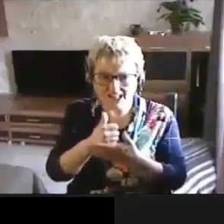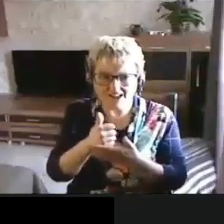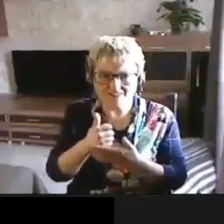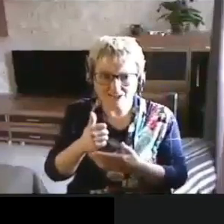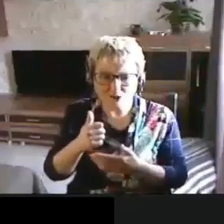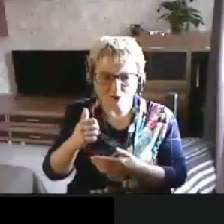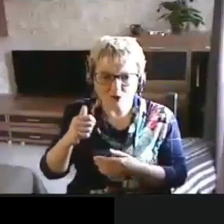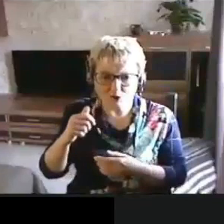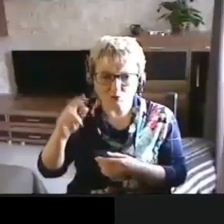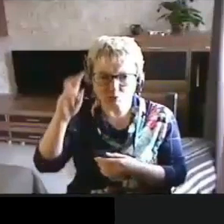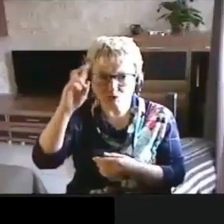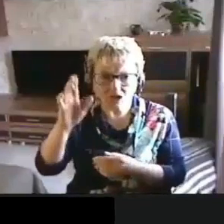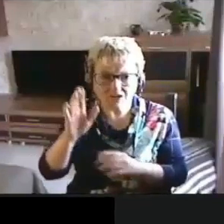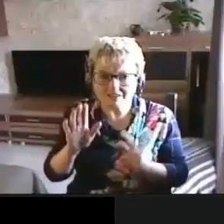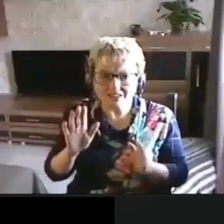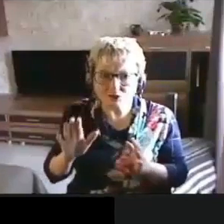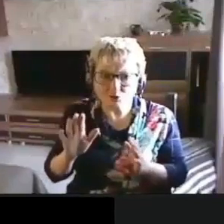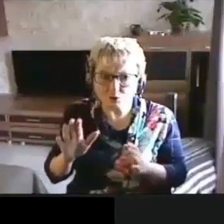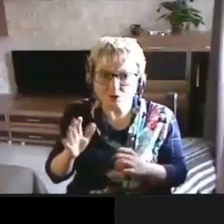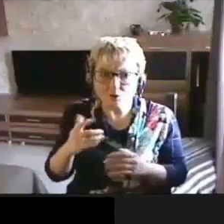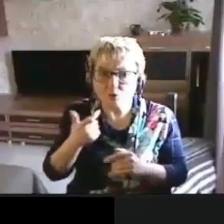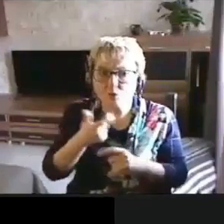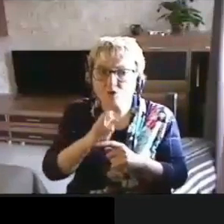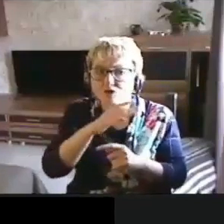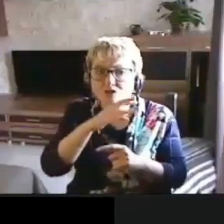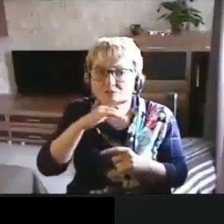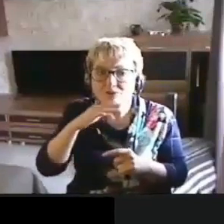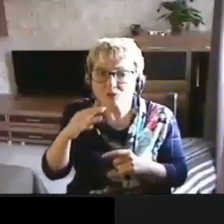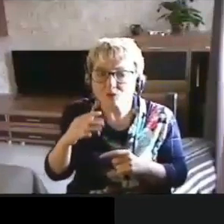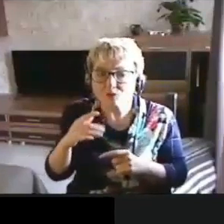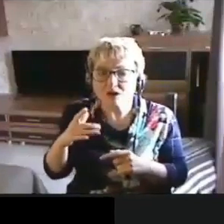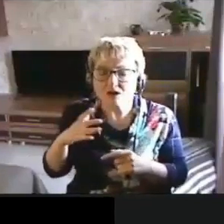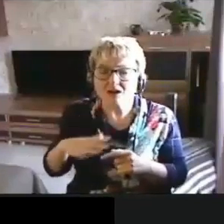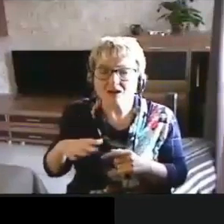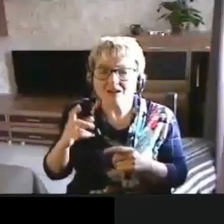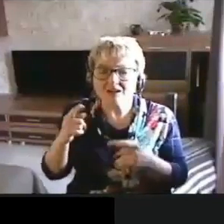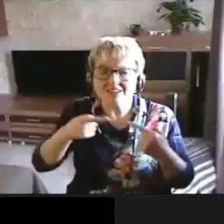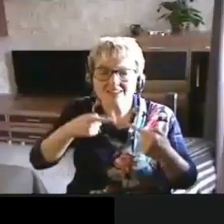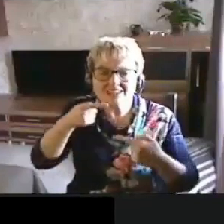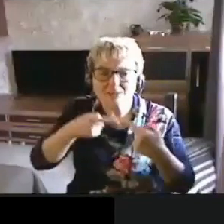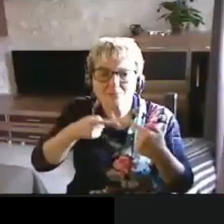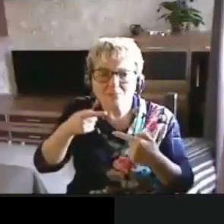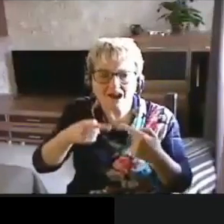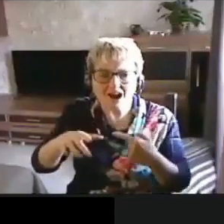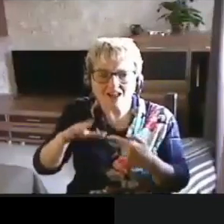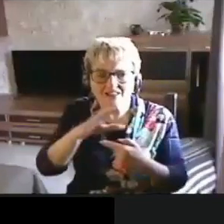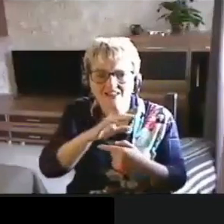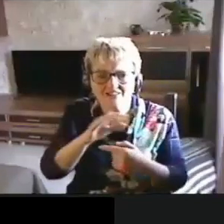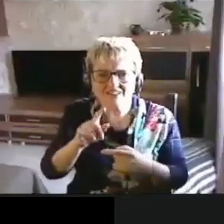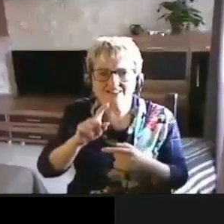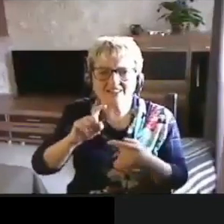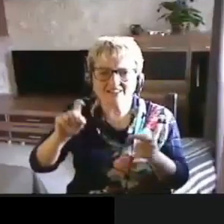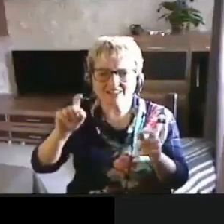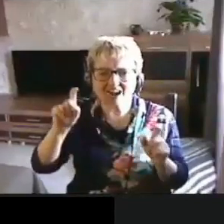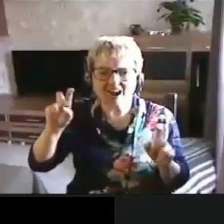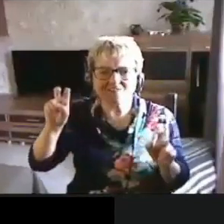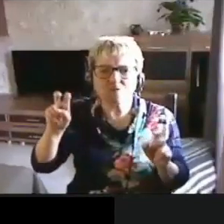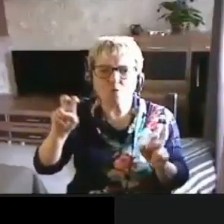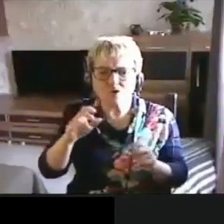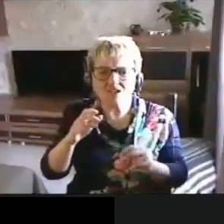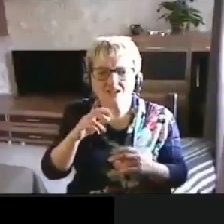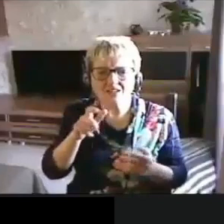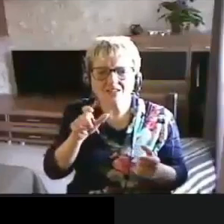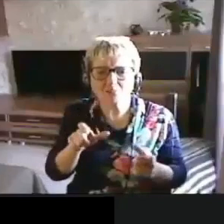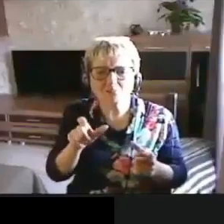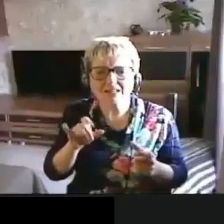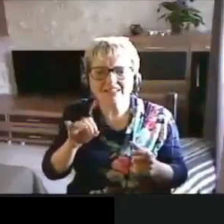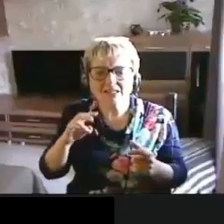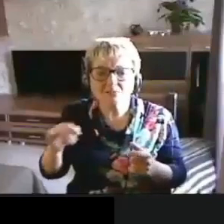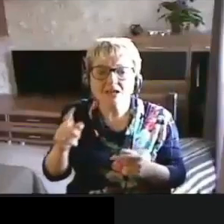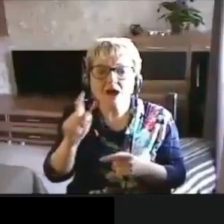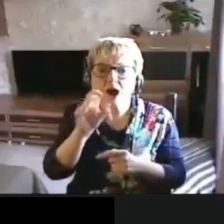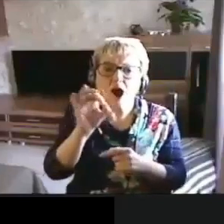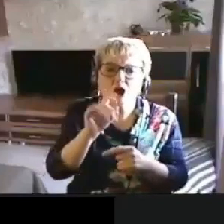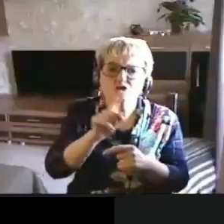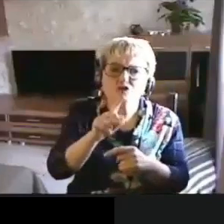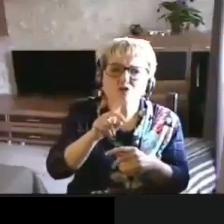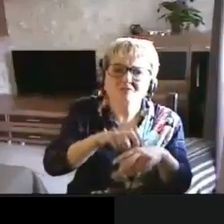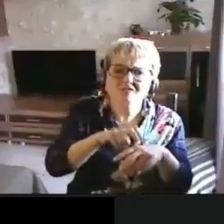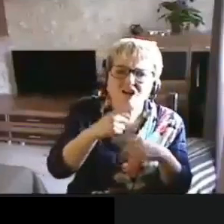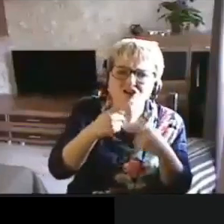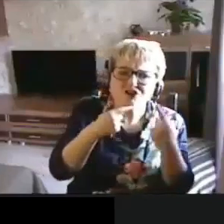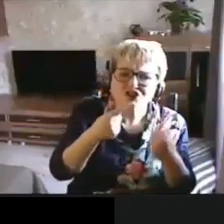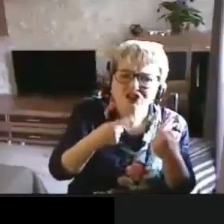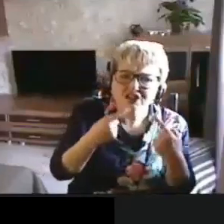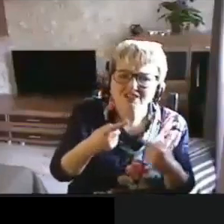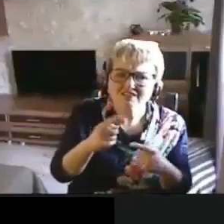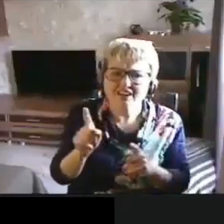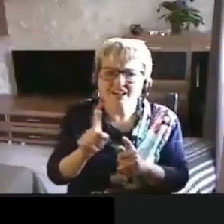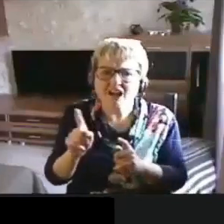а не только главы государства. Очень много приходит дебатов на фон пандемии, и о чем не говорят врачи, о чем не говорят,